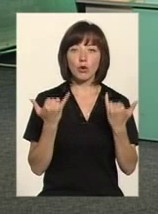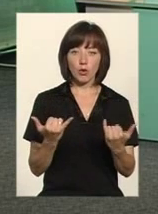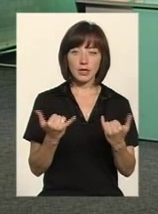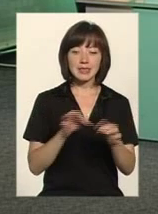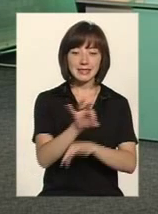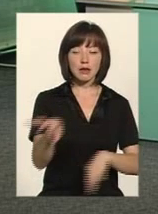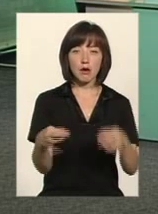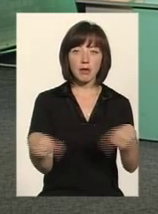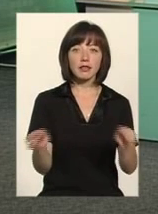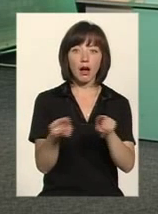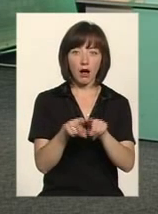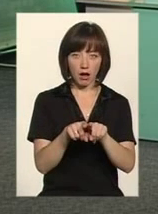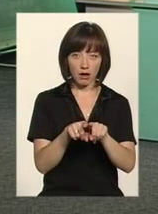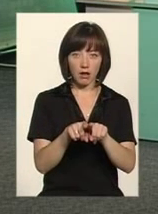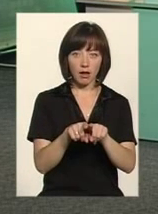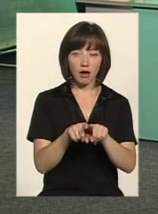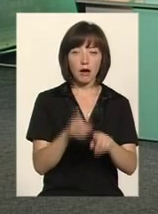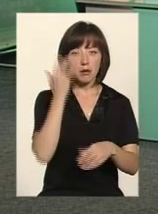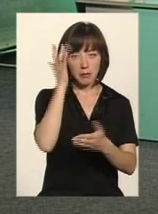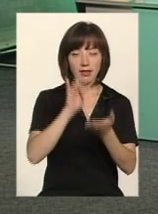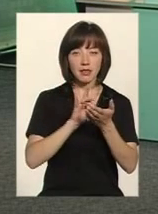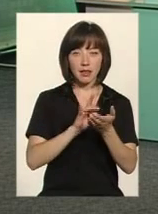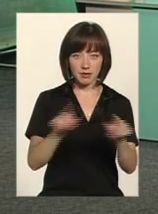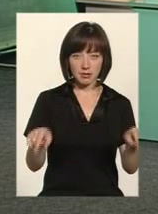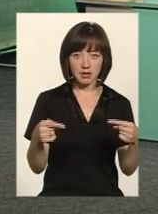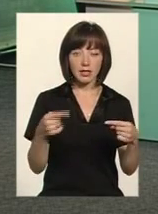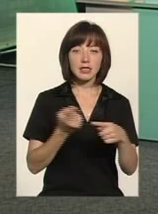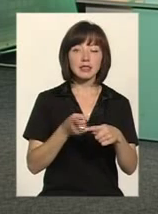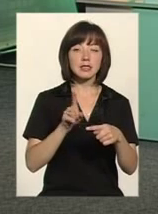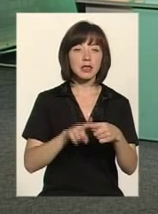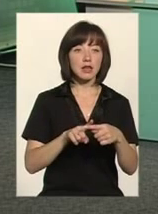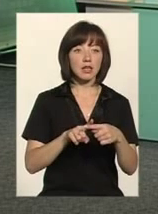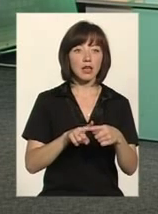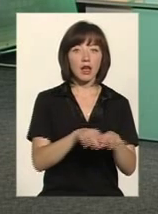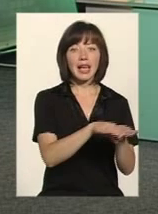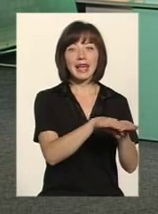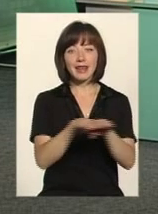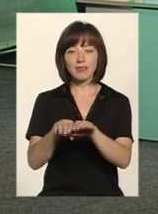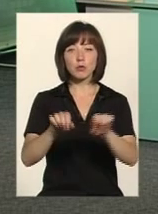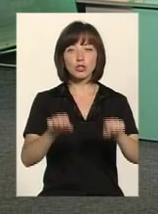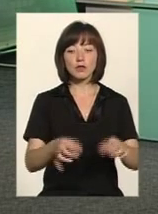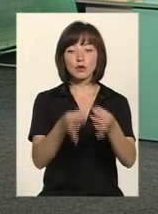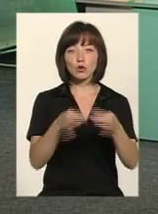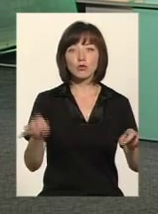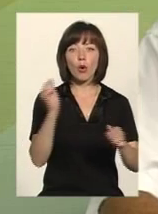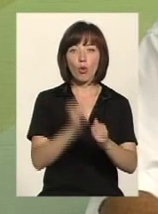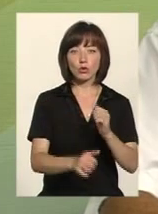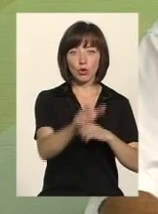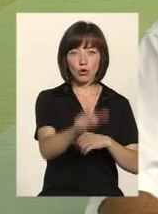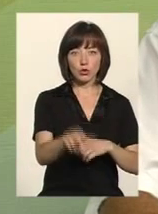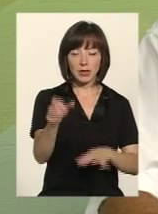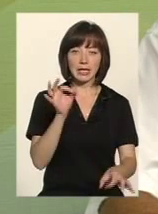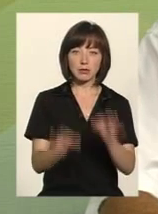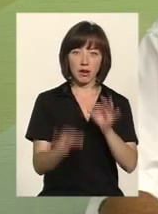схема така, мета створення таких центрів – це створення рівних можливостей для доступу кожної особи до